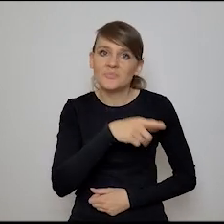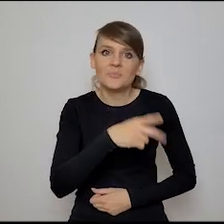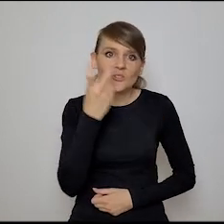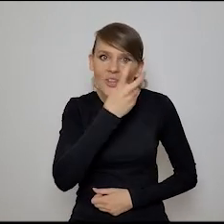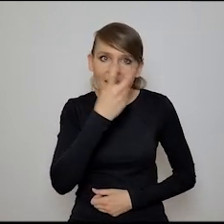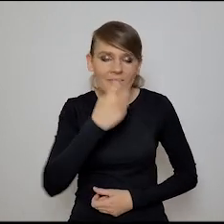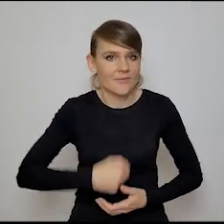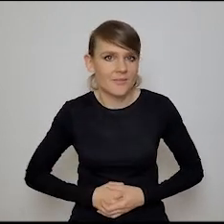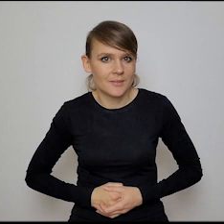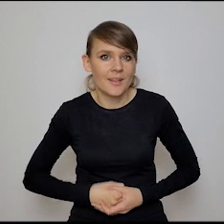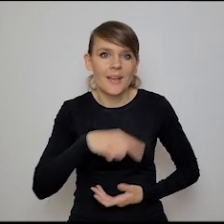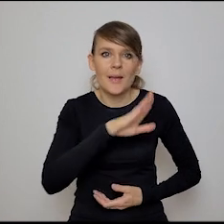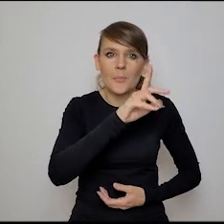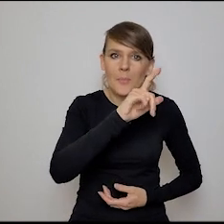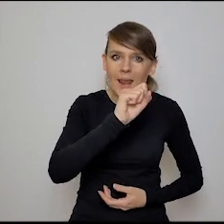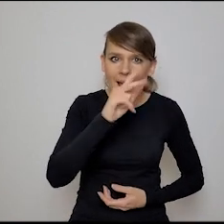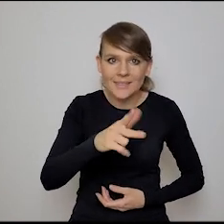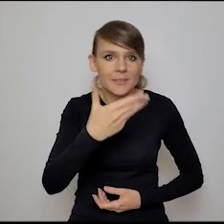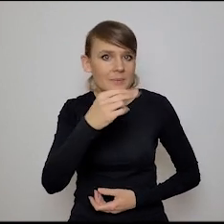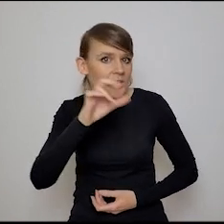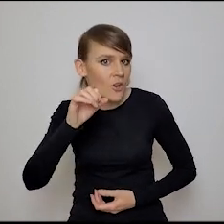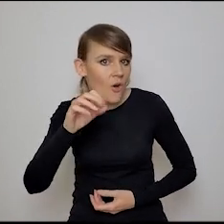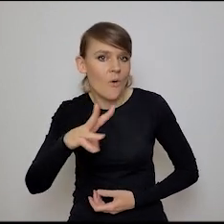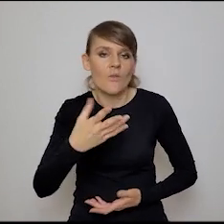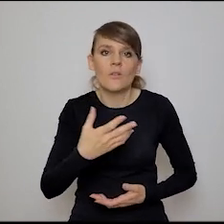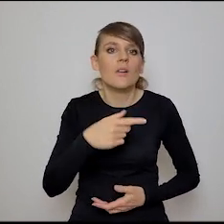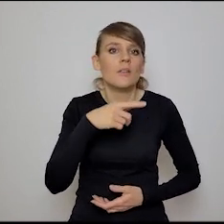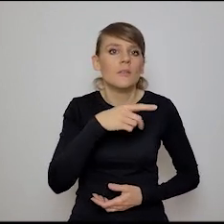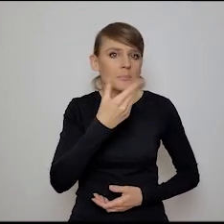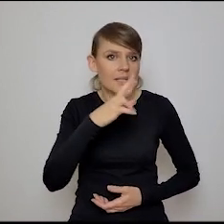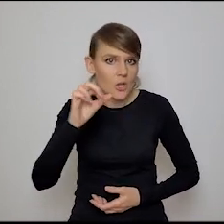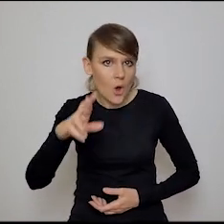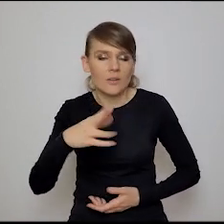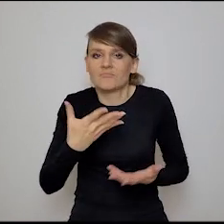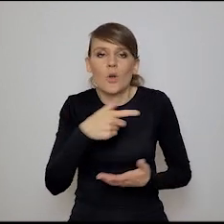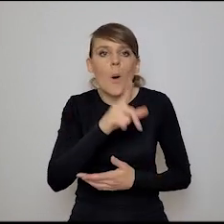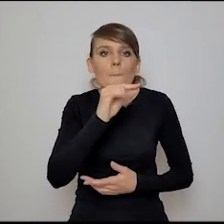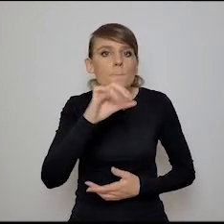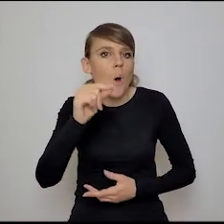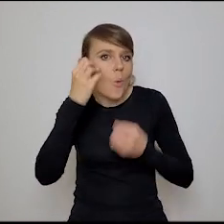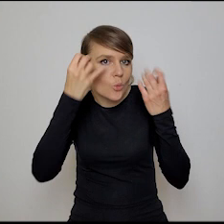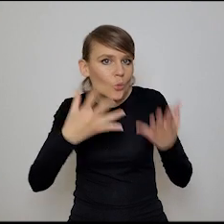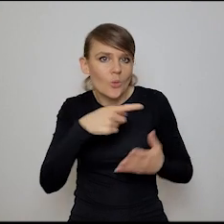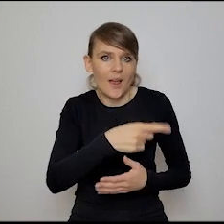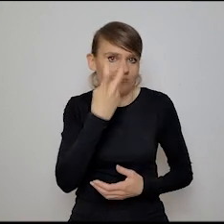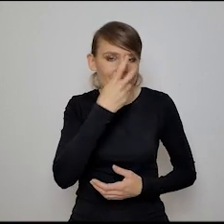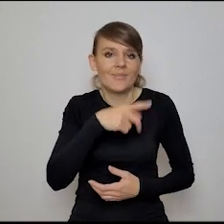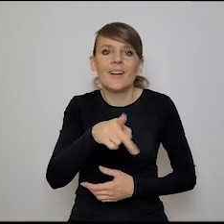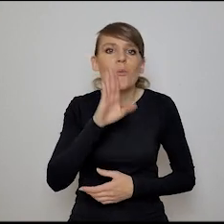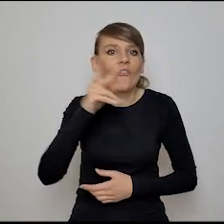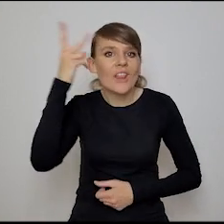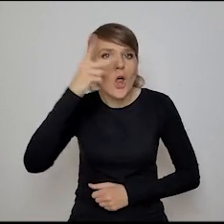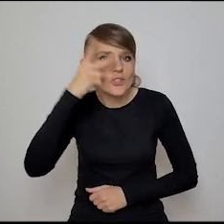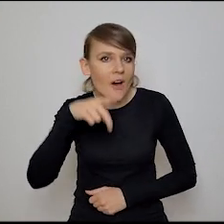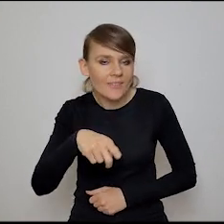mówię, Black Mirror, czy tutaj też wspomnijcie o US Wordzie, popkultura jest dla mnie ogromnym, dzisiaj wiesz, robię to, co kiedyś mówiła filozofia,